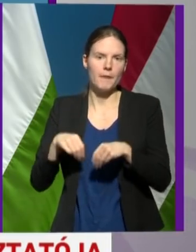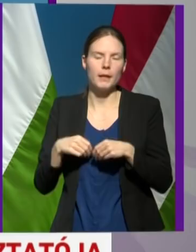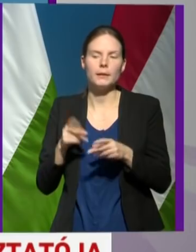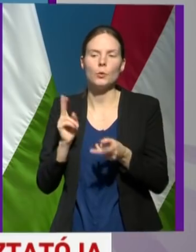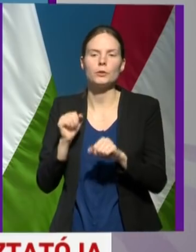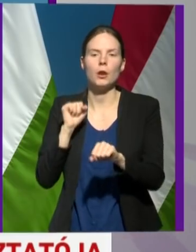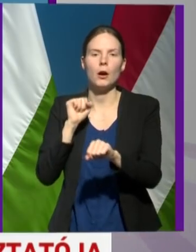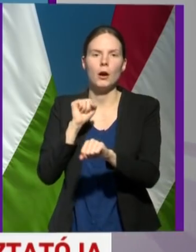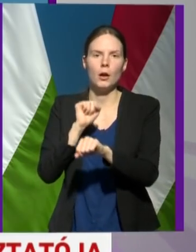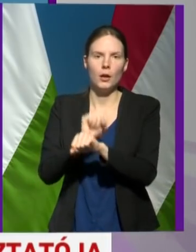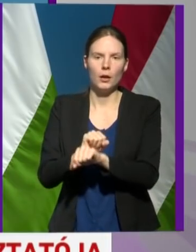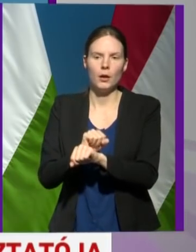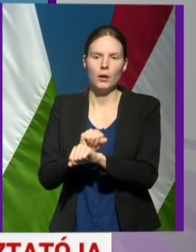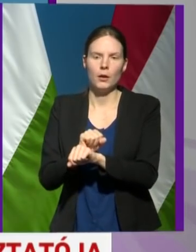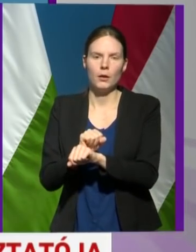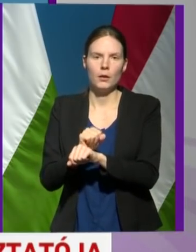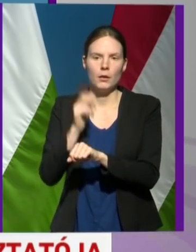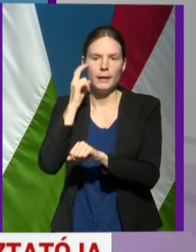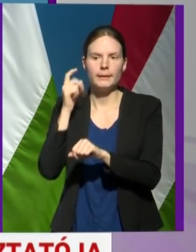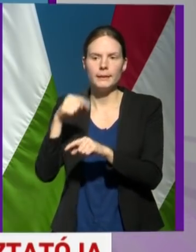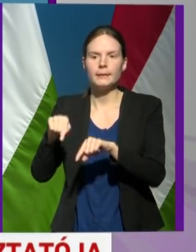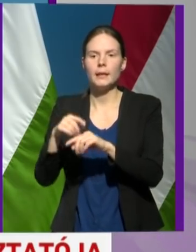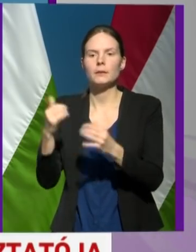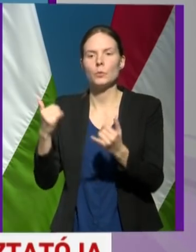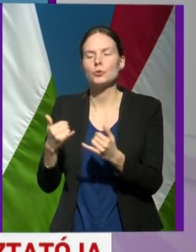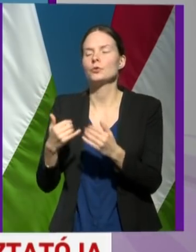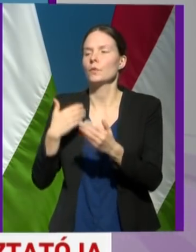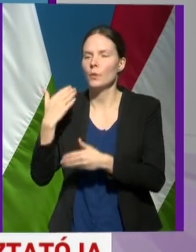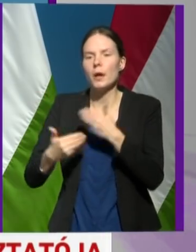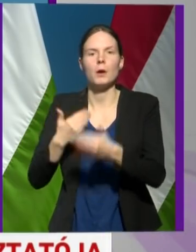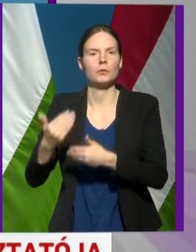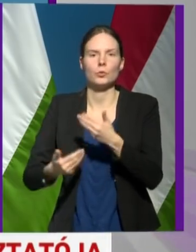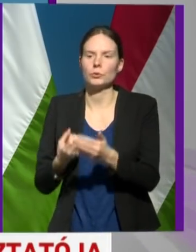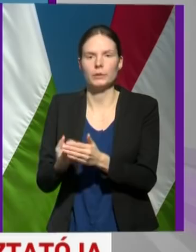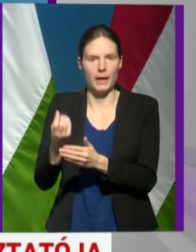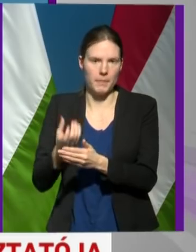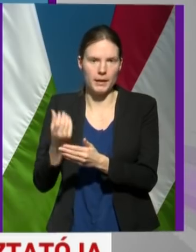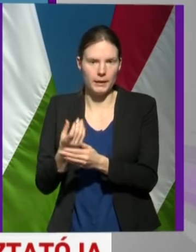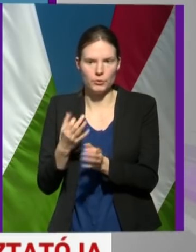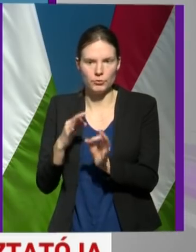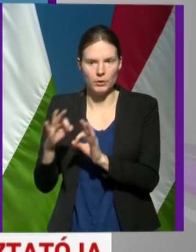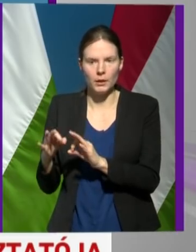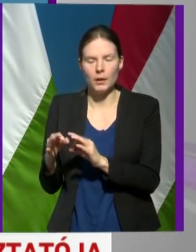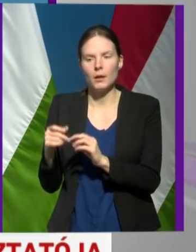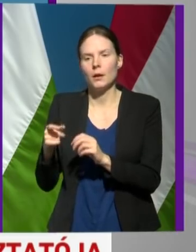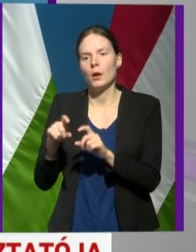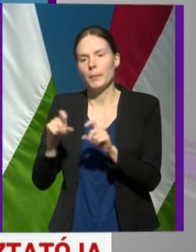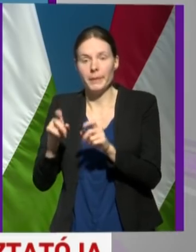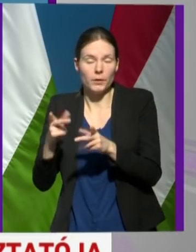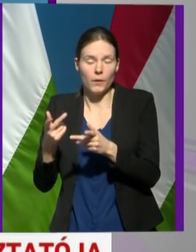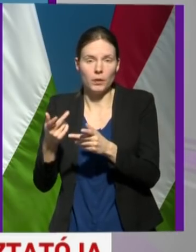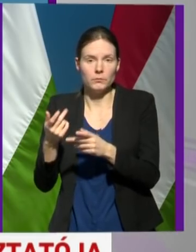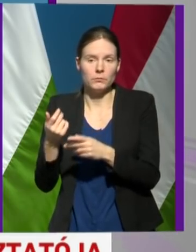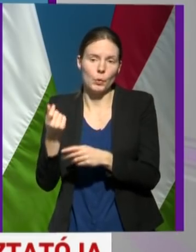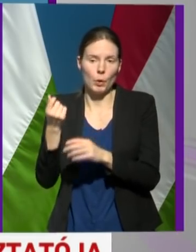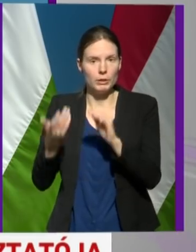a büntetés végre a társ szervezeten most áttált egy három műszakos folyamatos termelésre, ami természetesen okoz bizonyos költsége emelkedést.